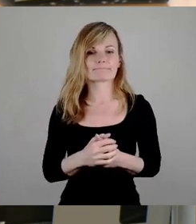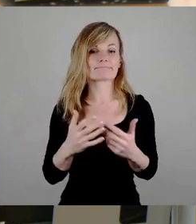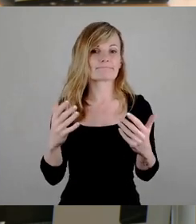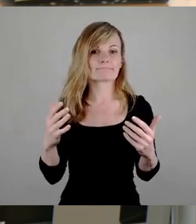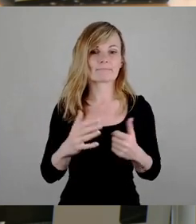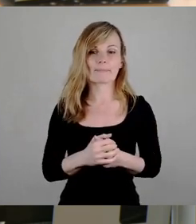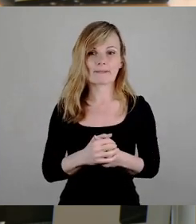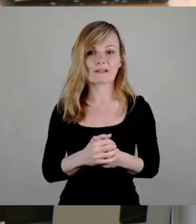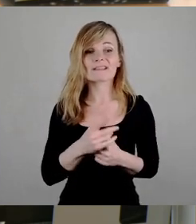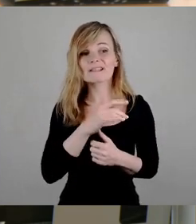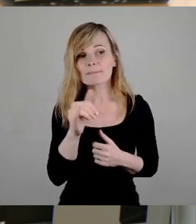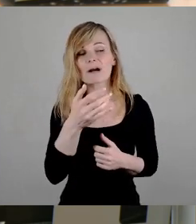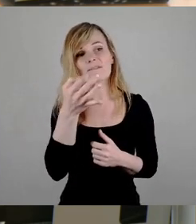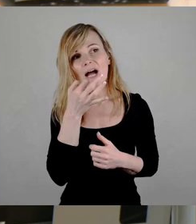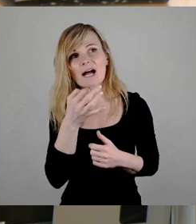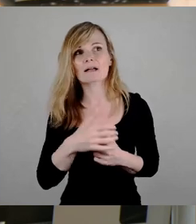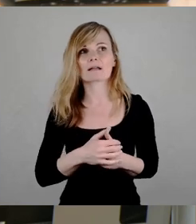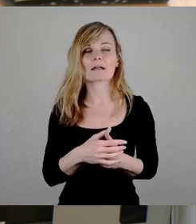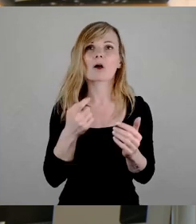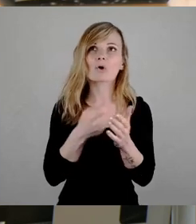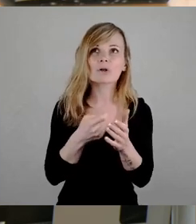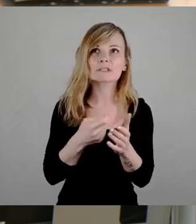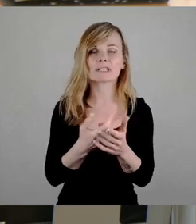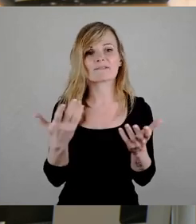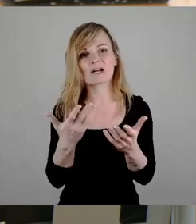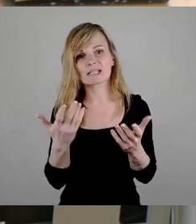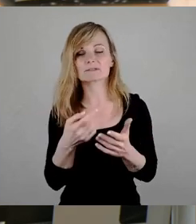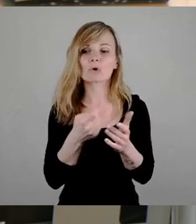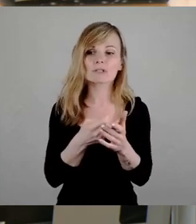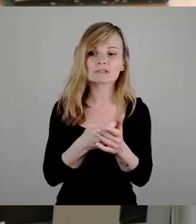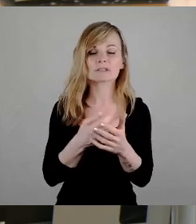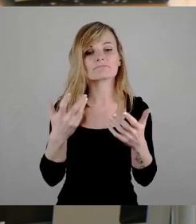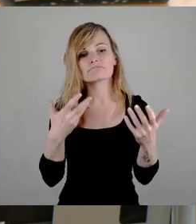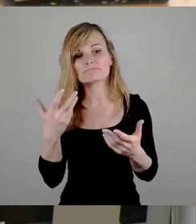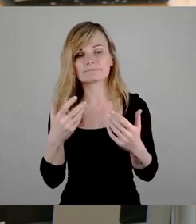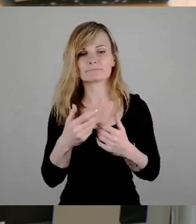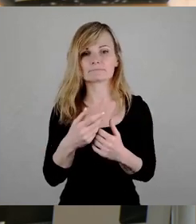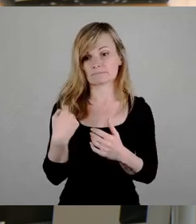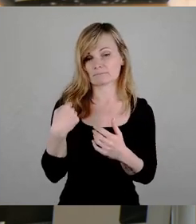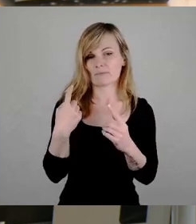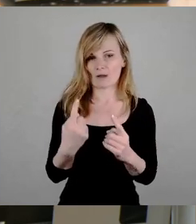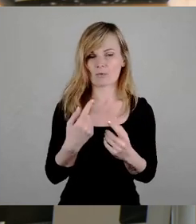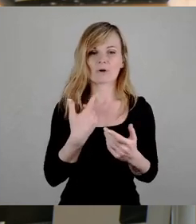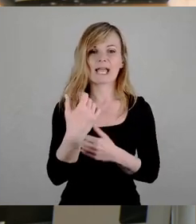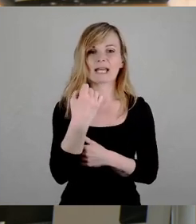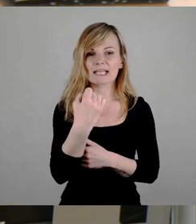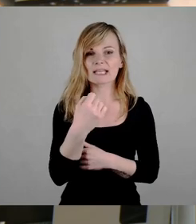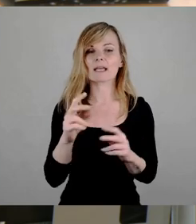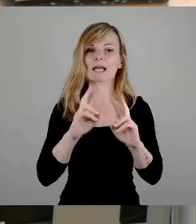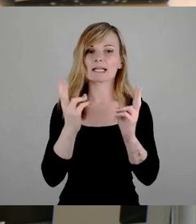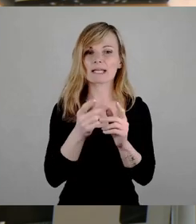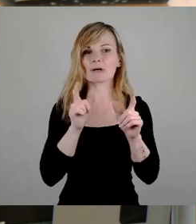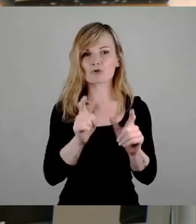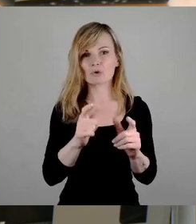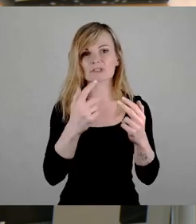immer so sehr, was kostet das alles? Und das hören wir ja jetzt auch bei der Beratung des Energie und Klimaschutzkonzeptes von Ihnen.